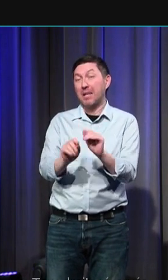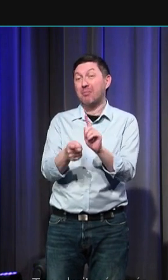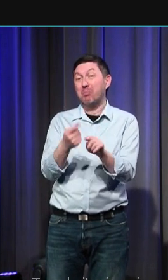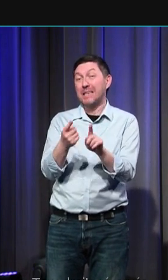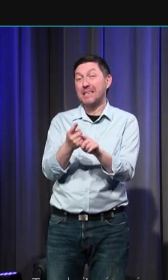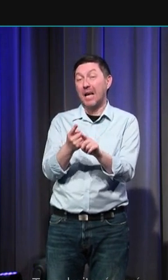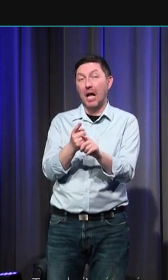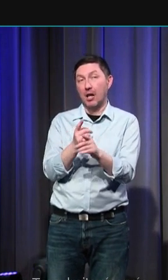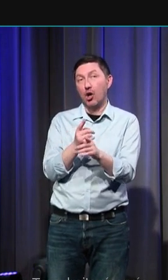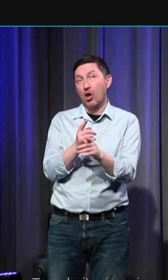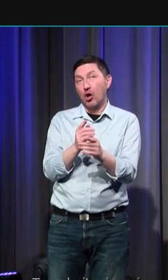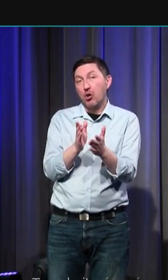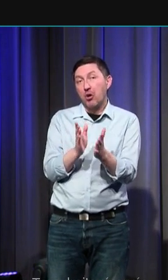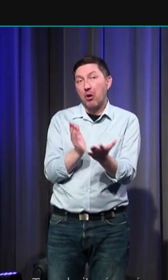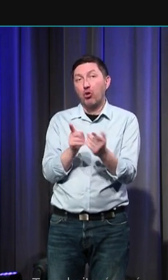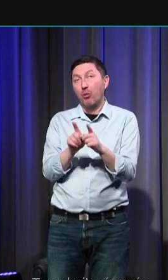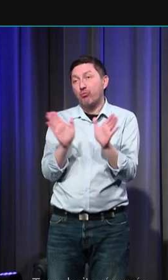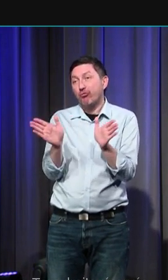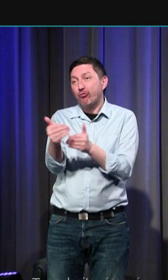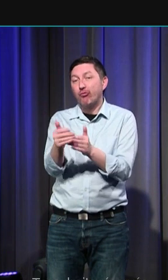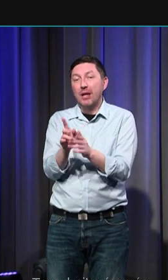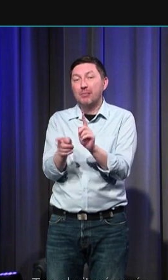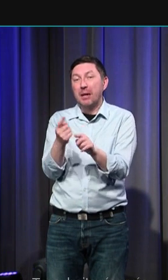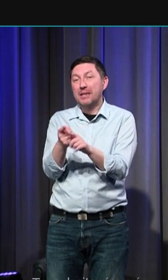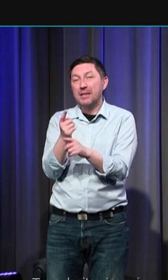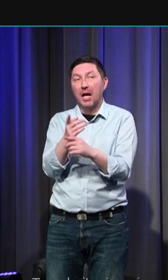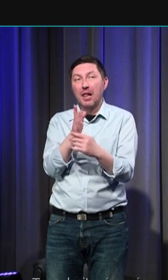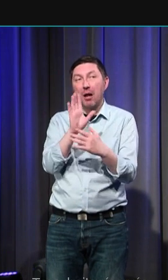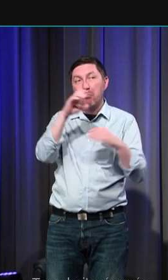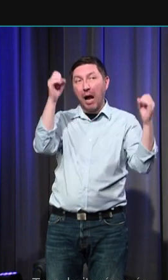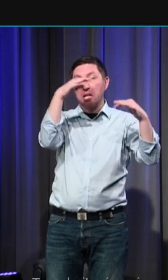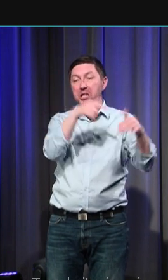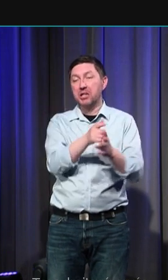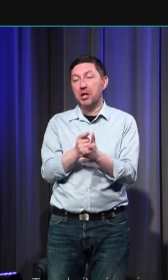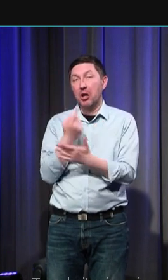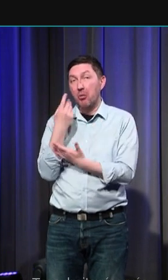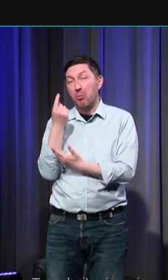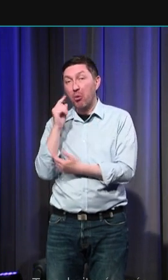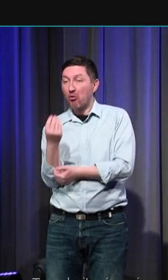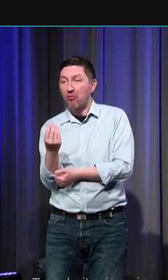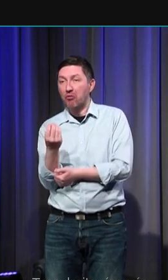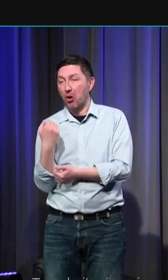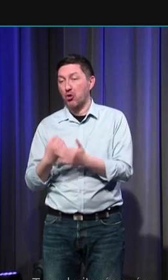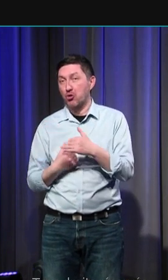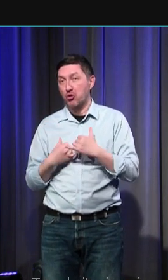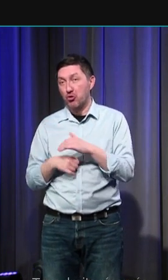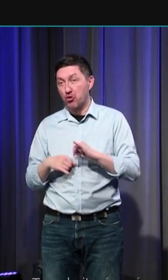le jour du jugement dernier où chacun serait ressuscité et retrouverait sa place comme il convient